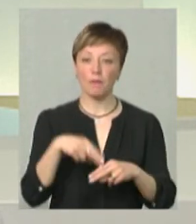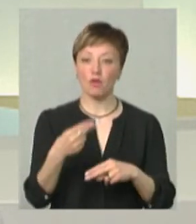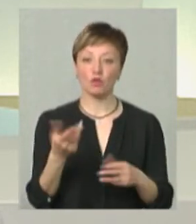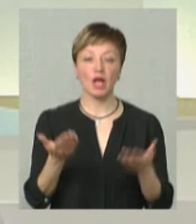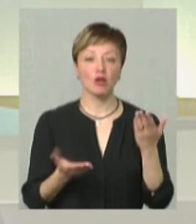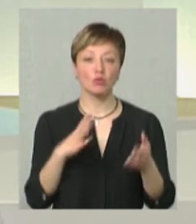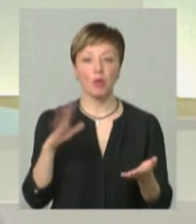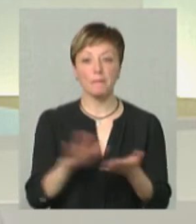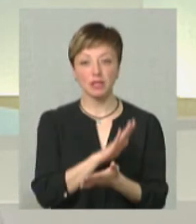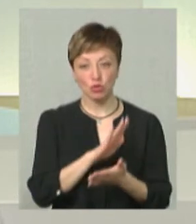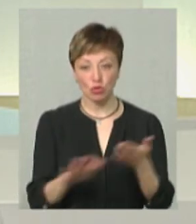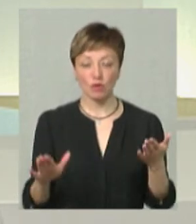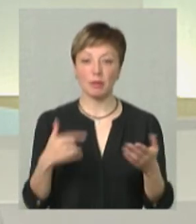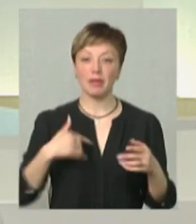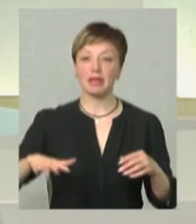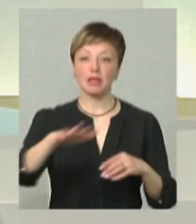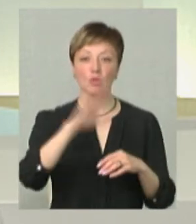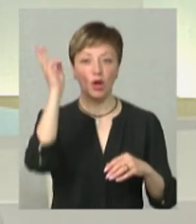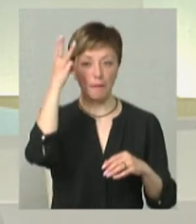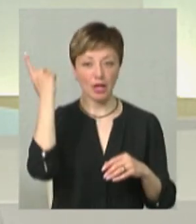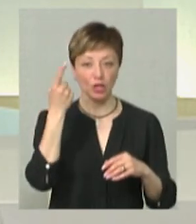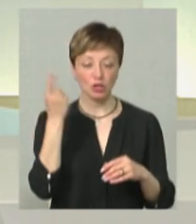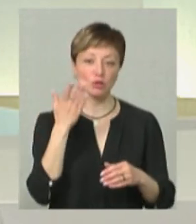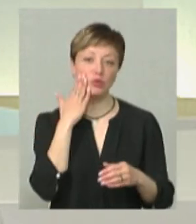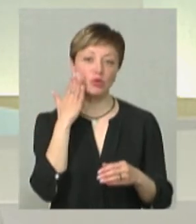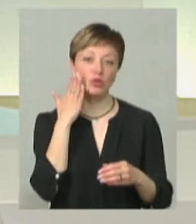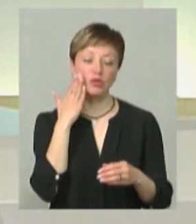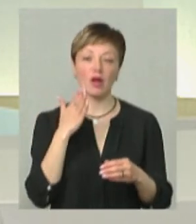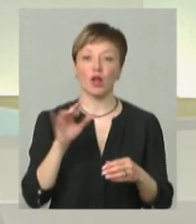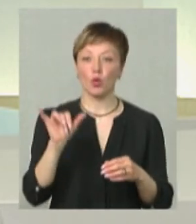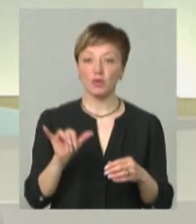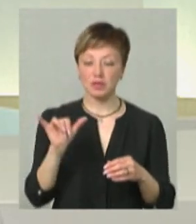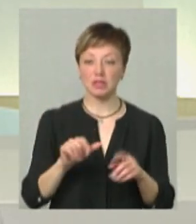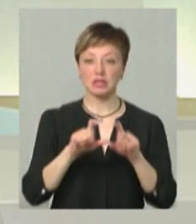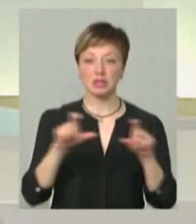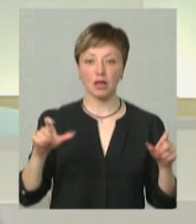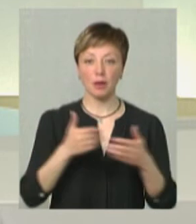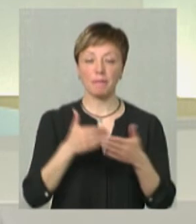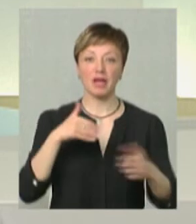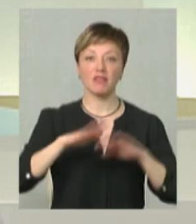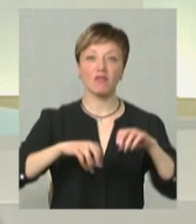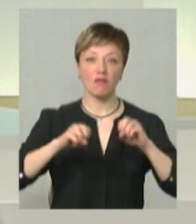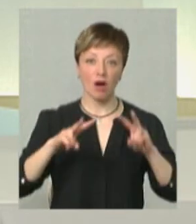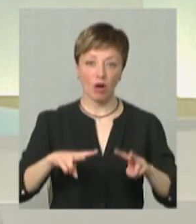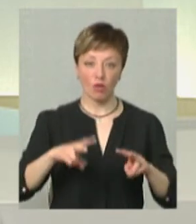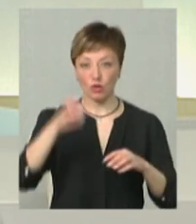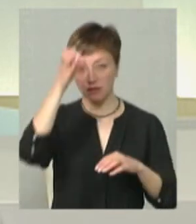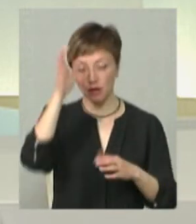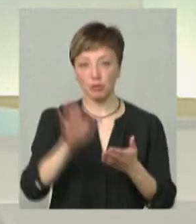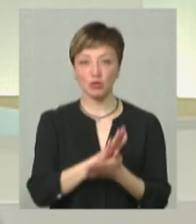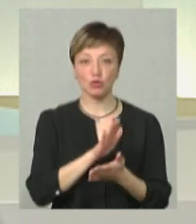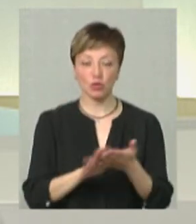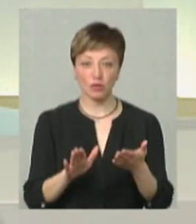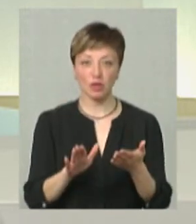Якщо це було безкоштовне, тому що ми на території Хмельниччини орієнтували виші і заклади передфахової вищої освіти на безкоштовне